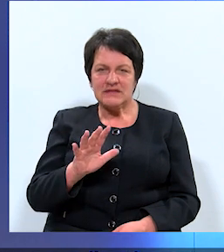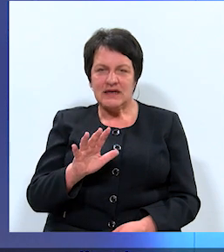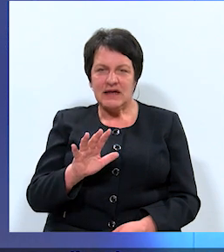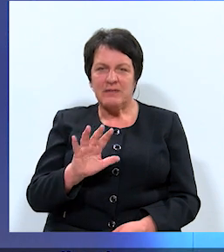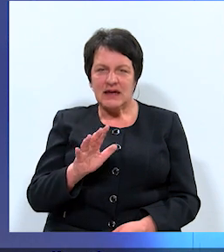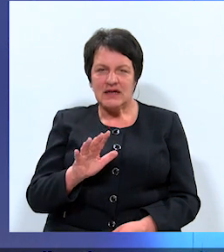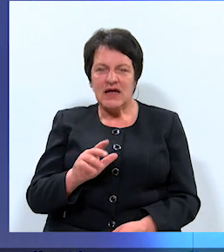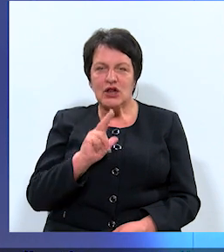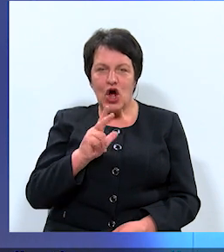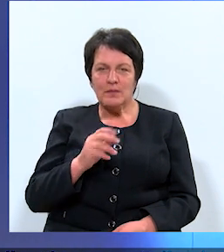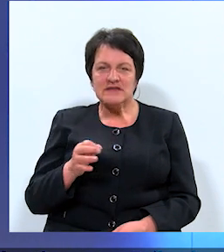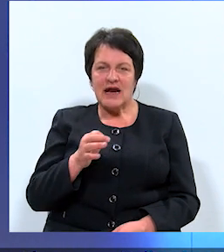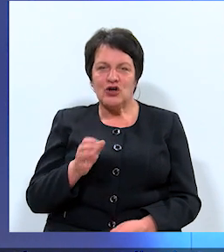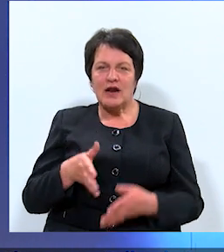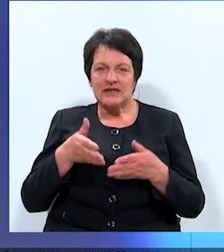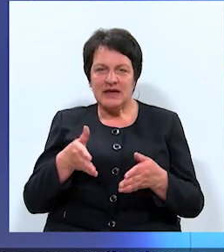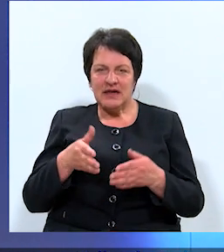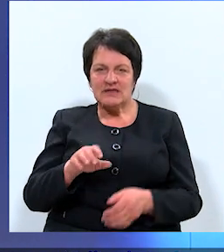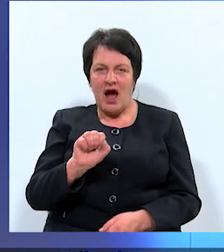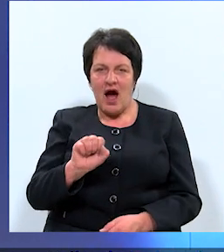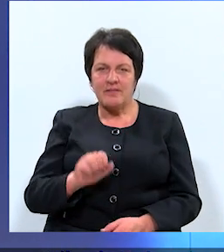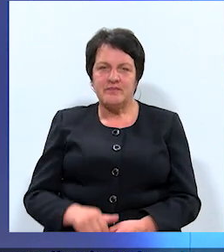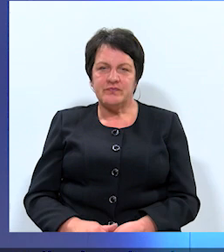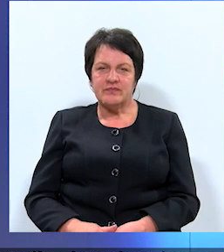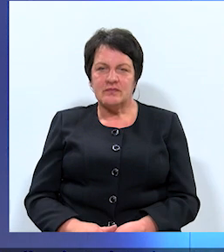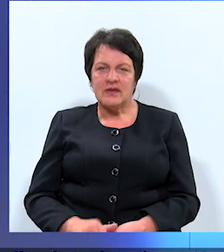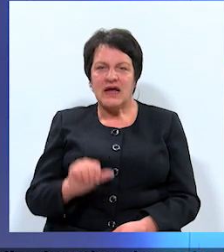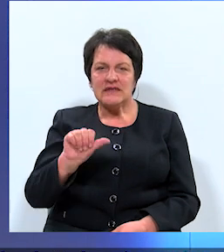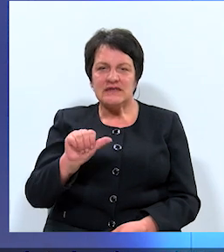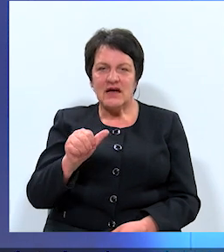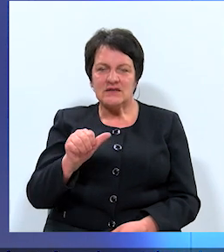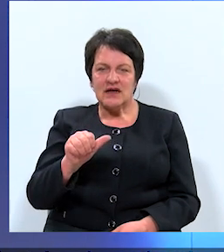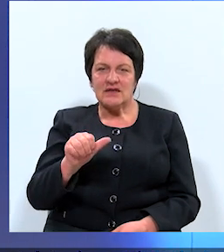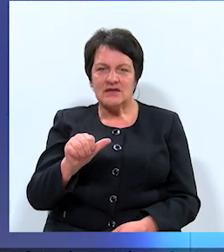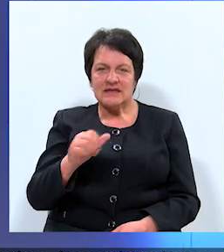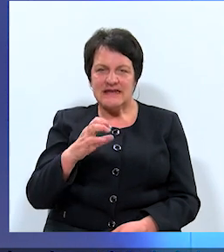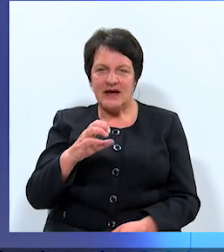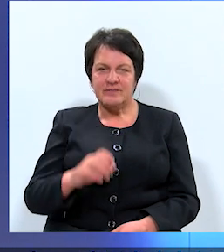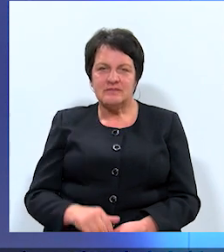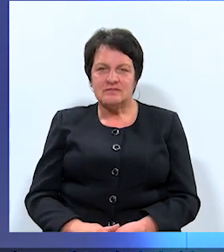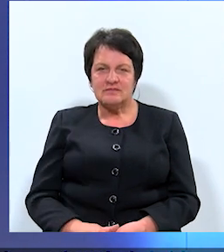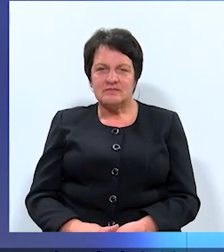Piektais – Daugavpils regionālā slimnīca. A. Sestais – C.